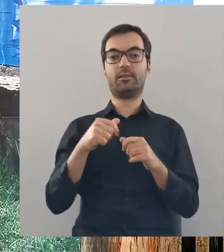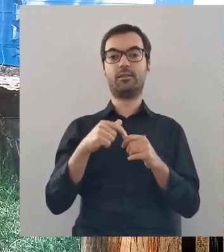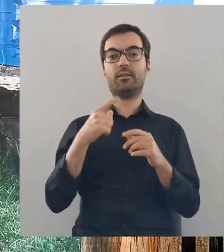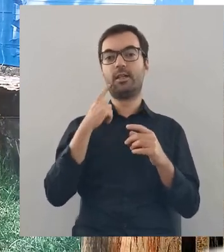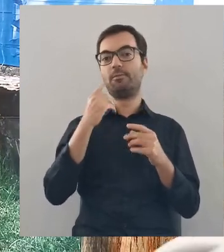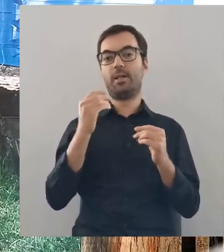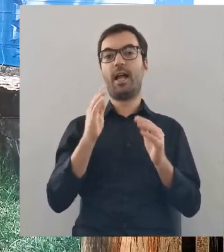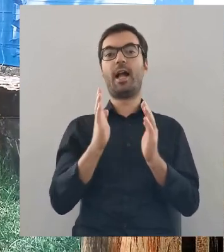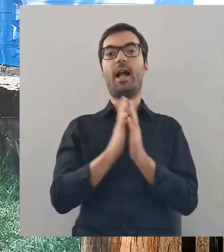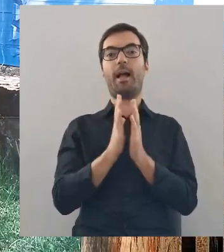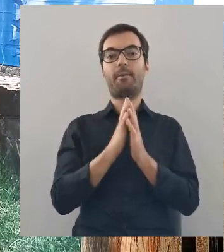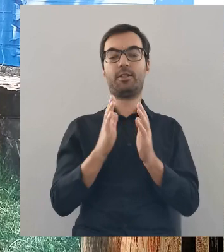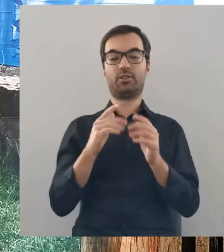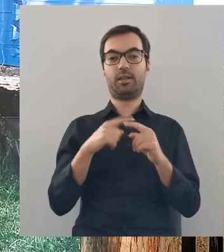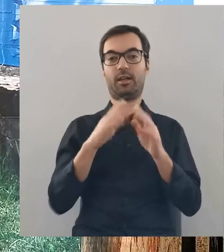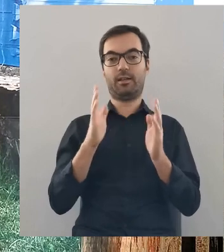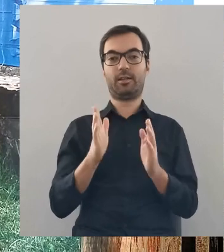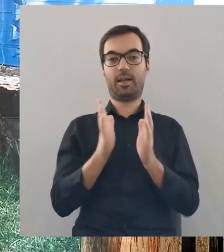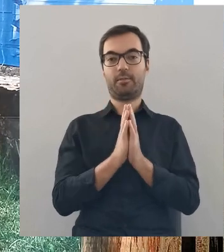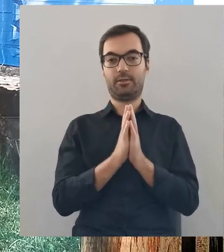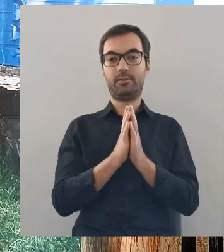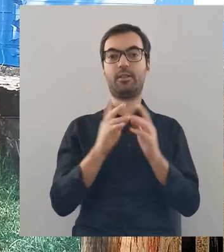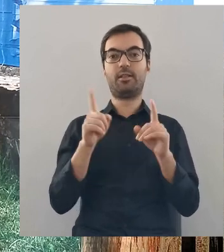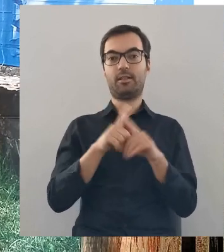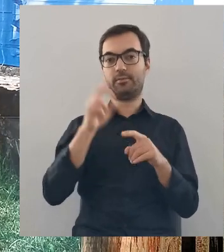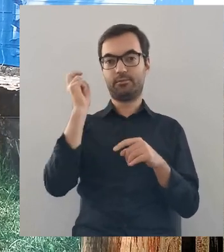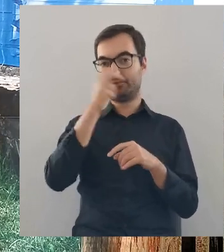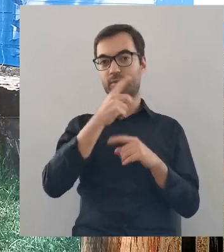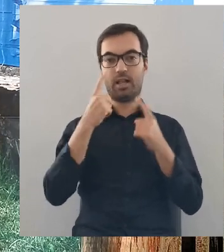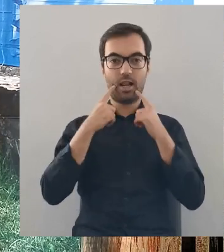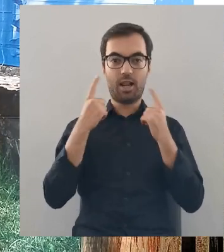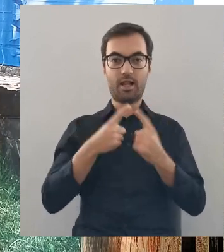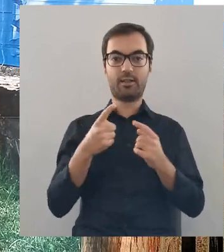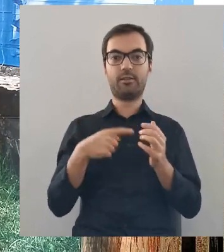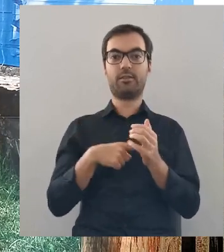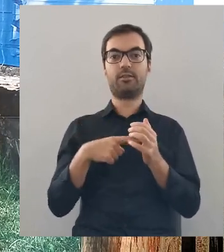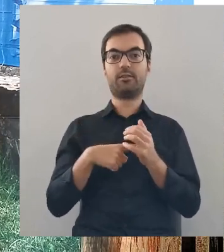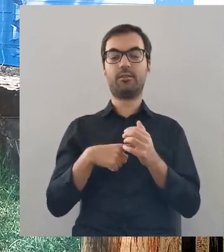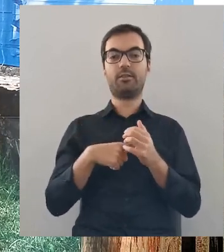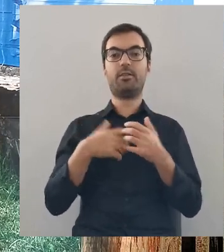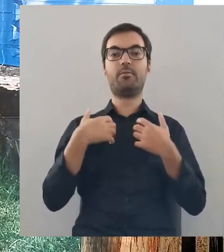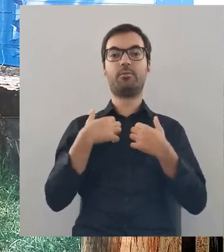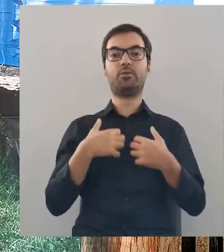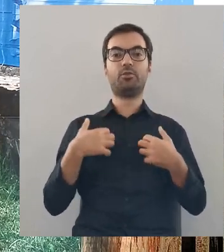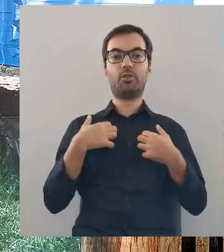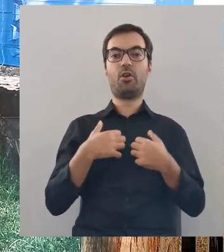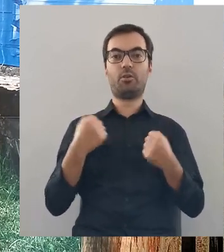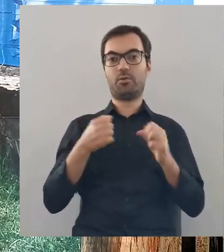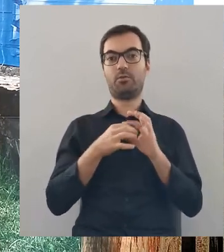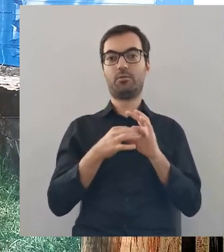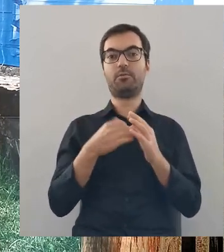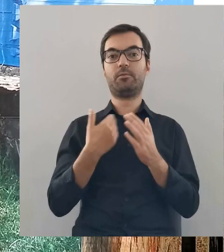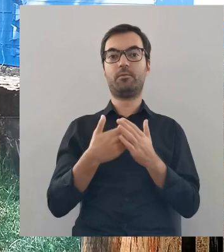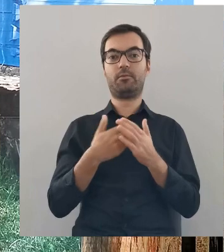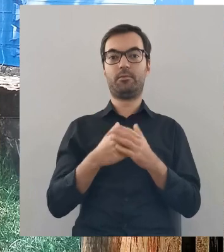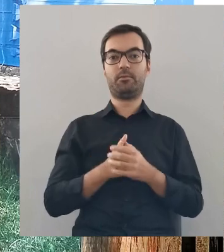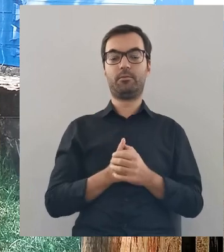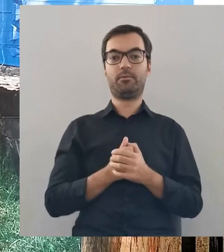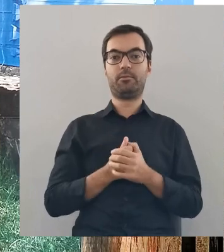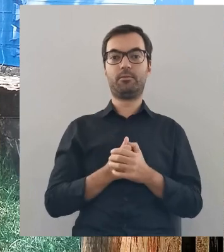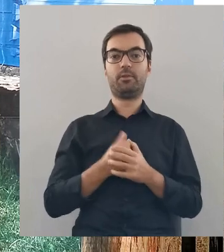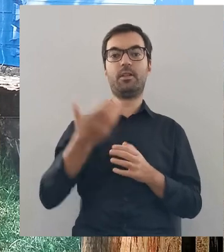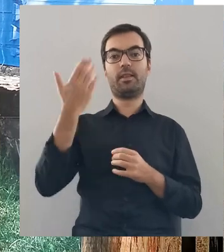istnieje natomiast niezwykła kapliczka. I też ma ciekawą bardzo legendę związaną z siłami natury, bo